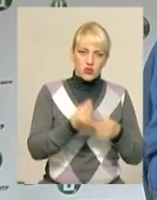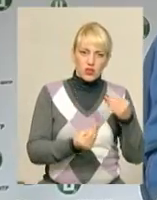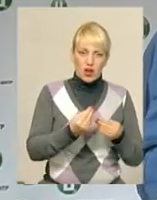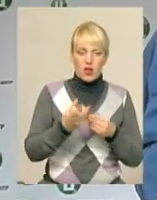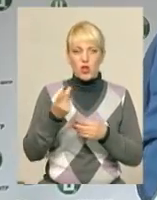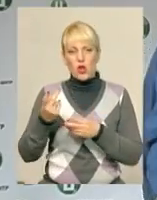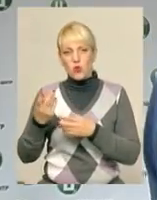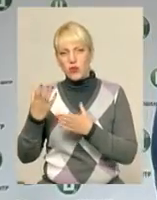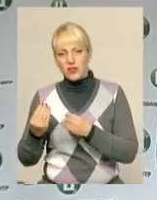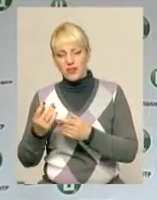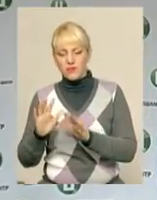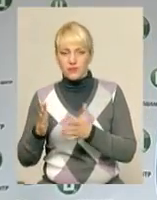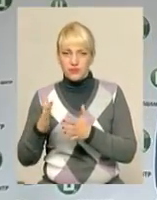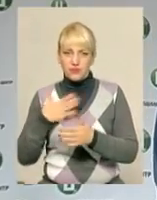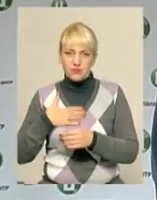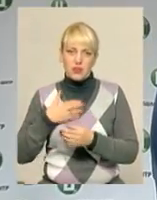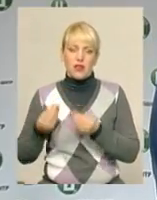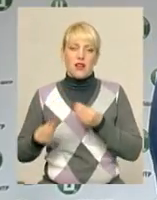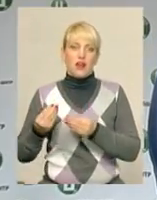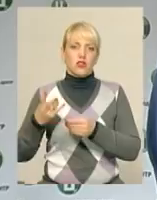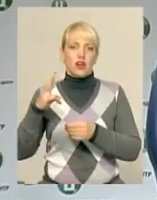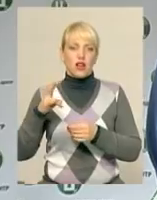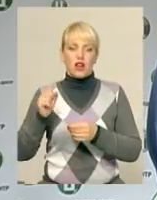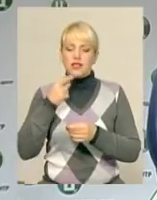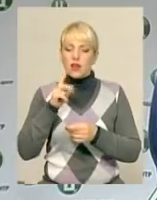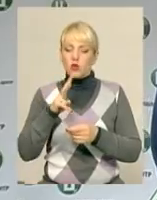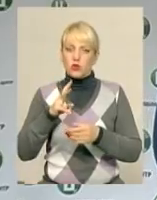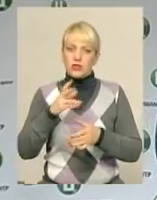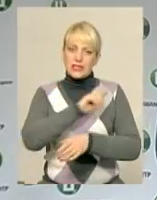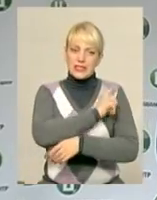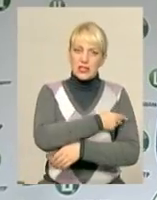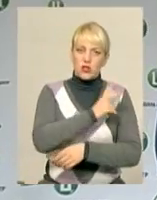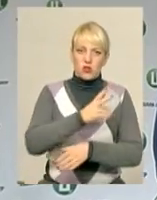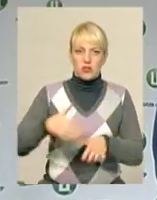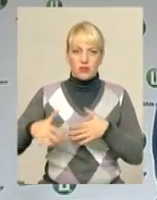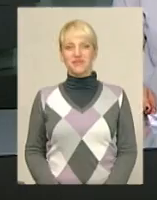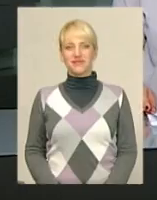день не дуже. Тому тут сказати, що хтось сильніший, хтось слабіший не можна.